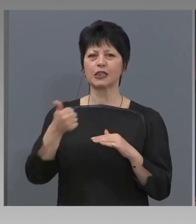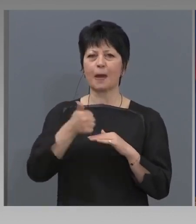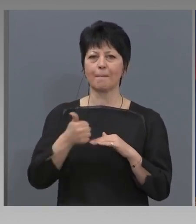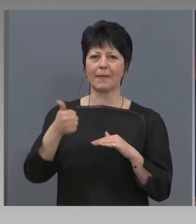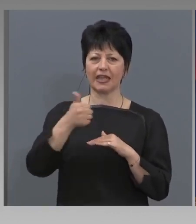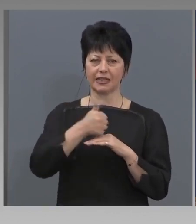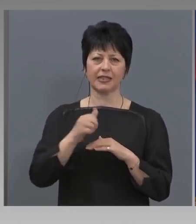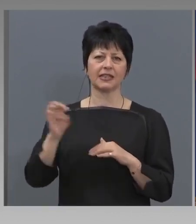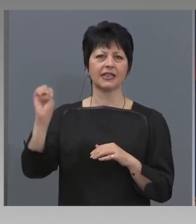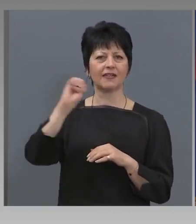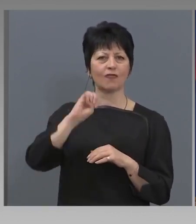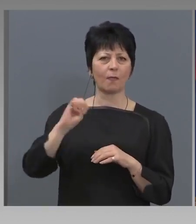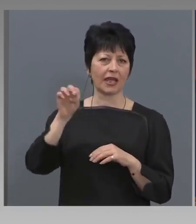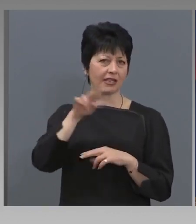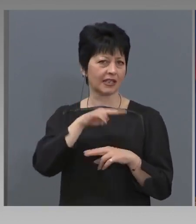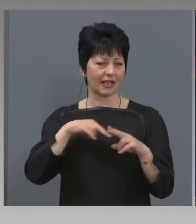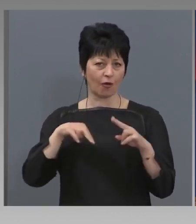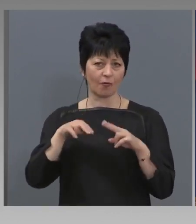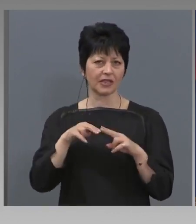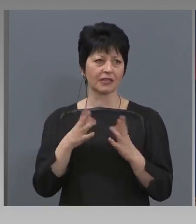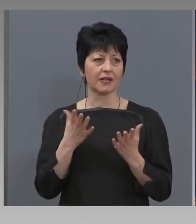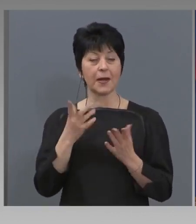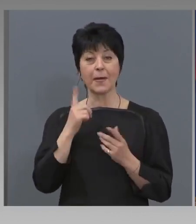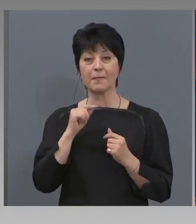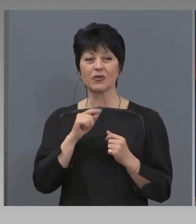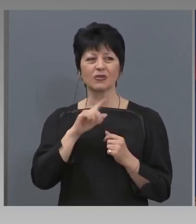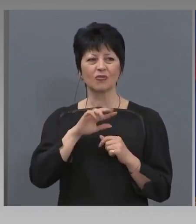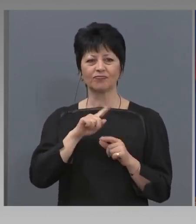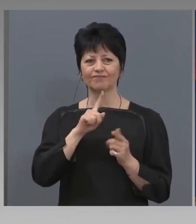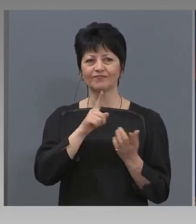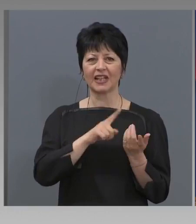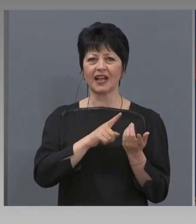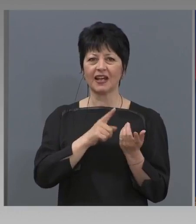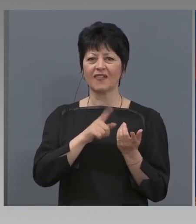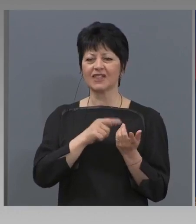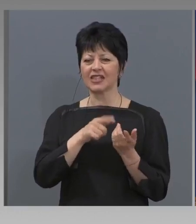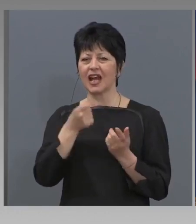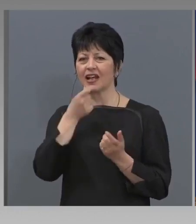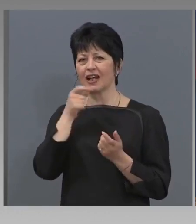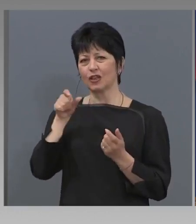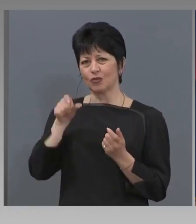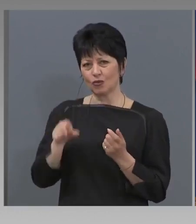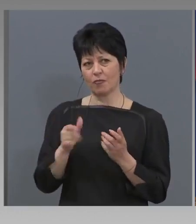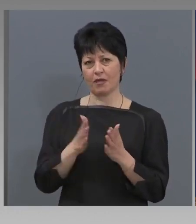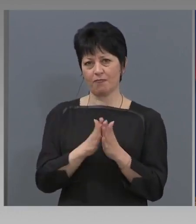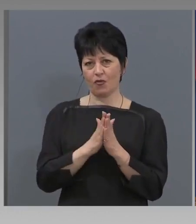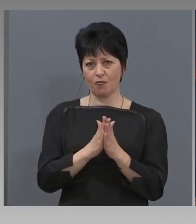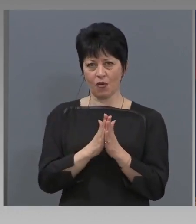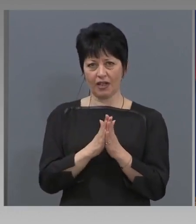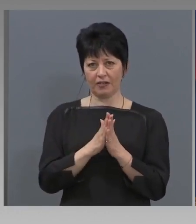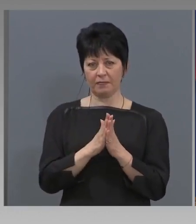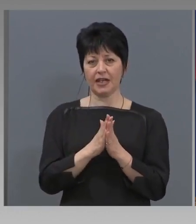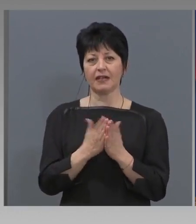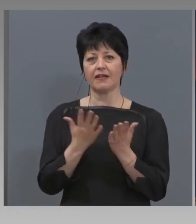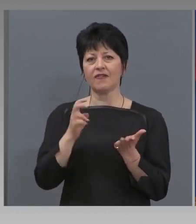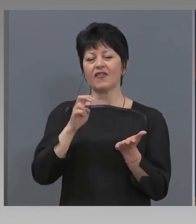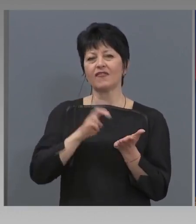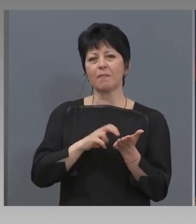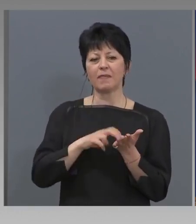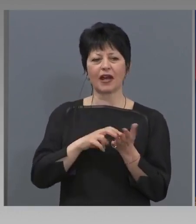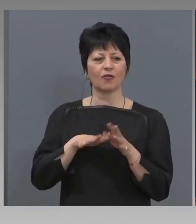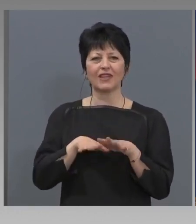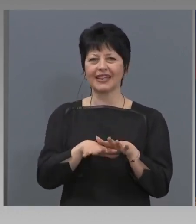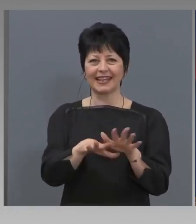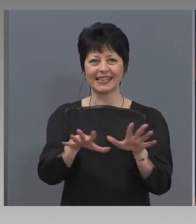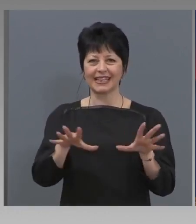Европейската комисия. Просто всяка дума ние следят, помолили са, както винаги в банковите среди, се